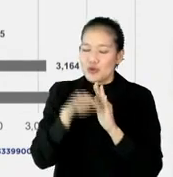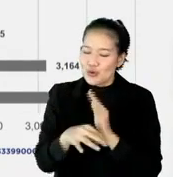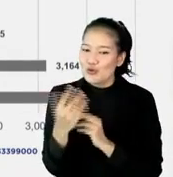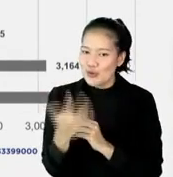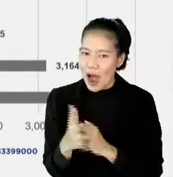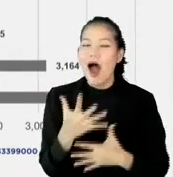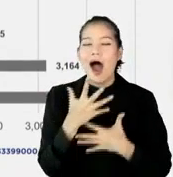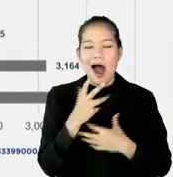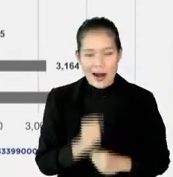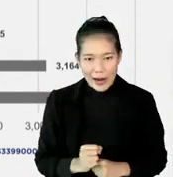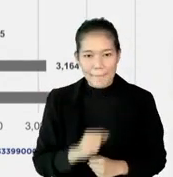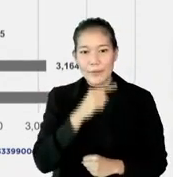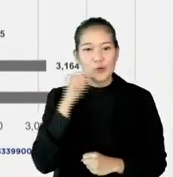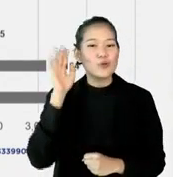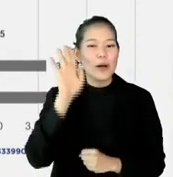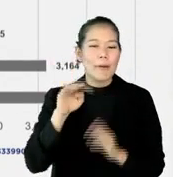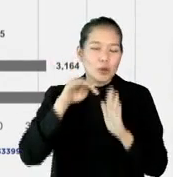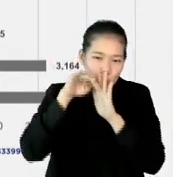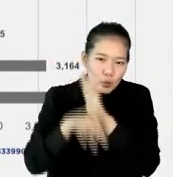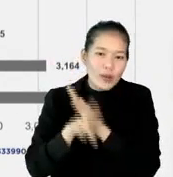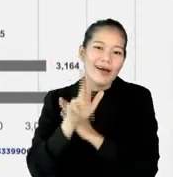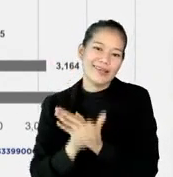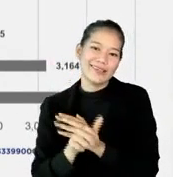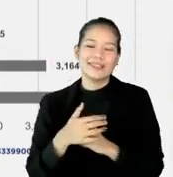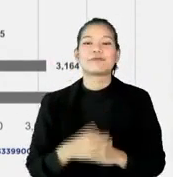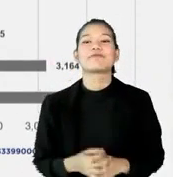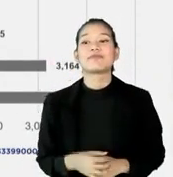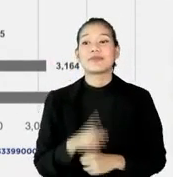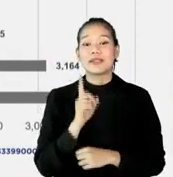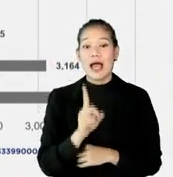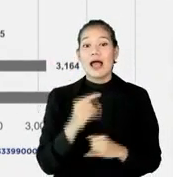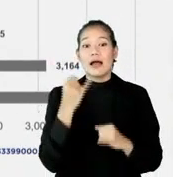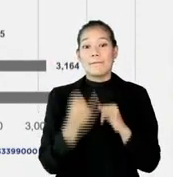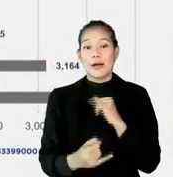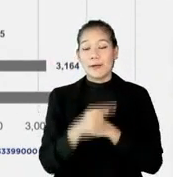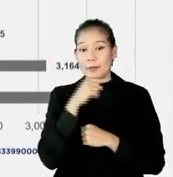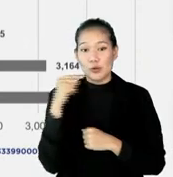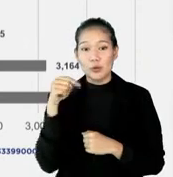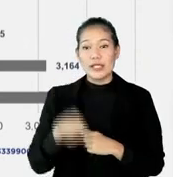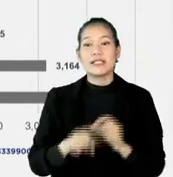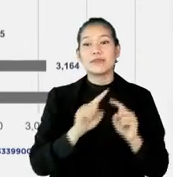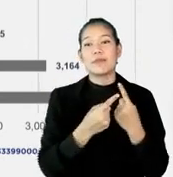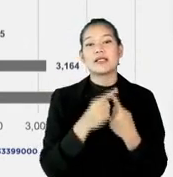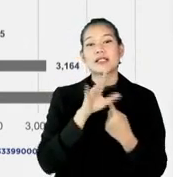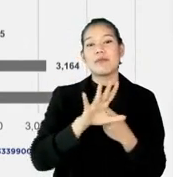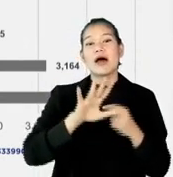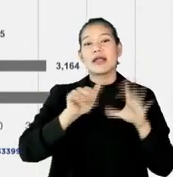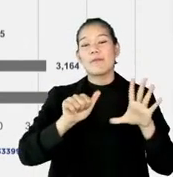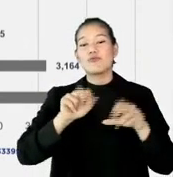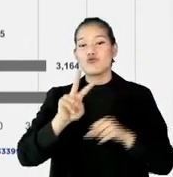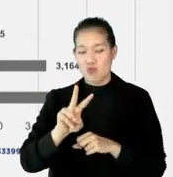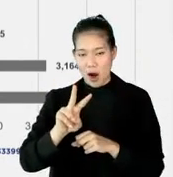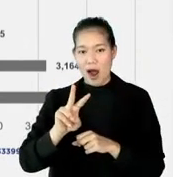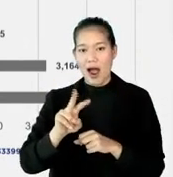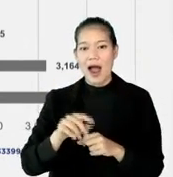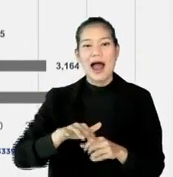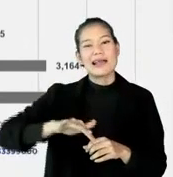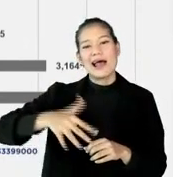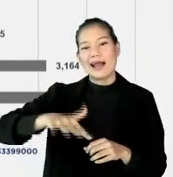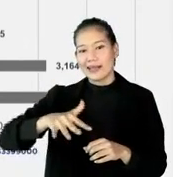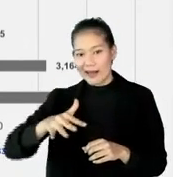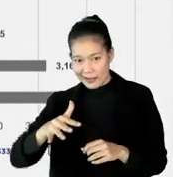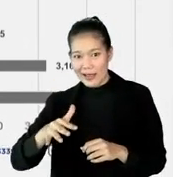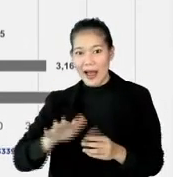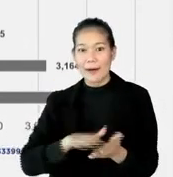penurunan. Dan kita berharap pekan depan dapat lebih turun lagi. Seminggu ini masih 11.562 dengan rata